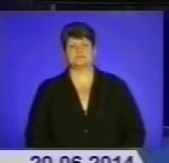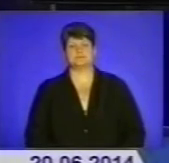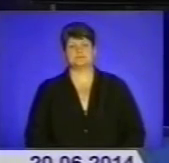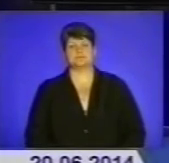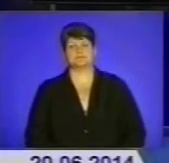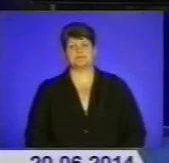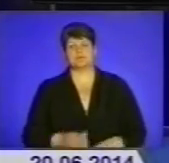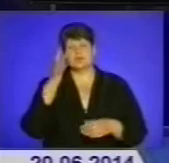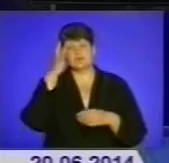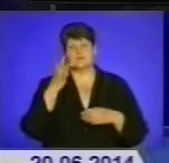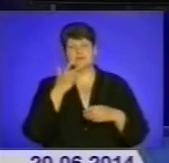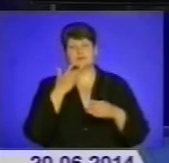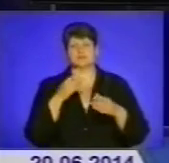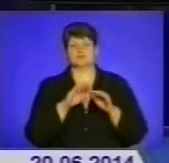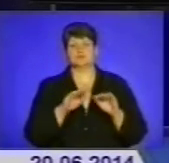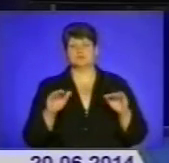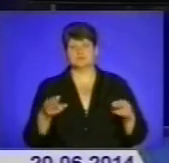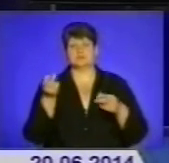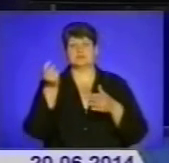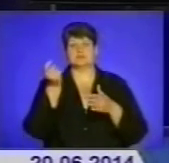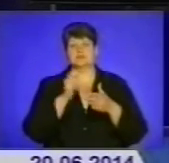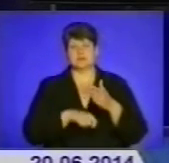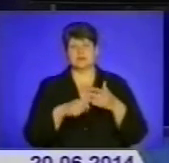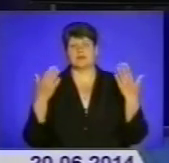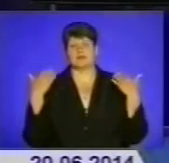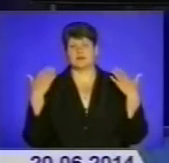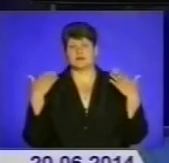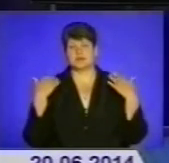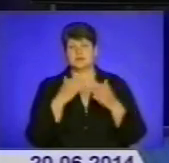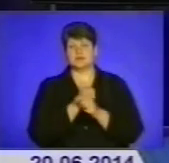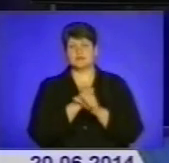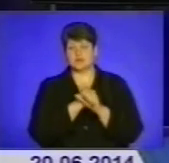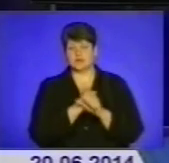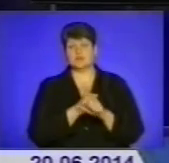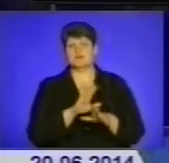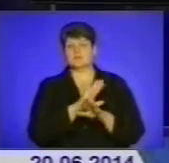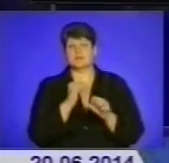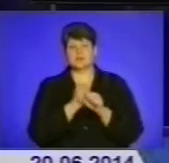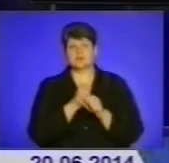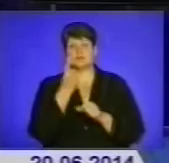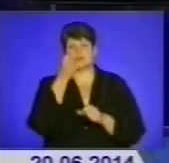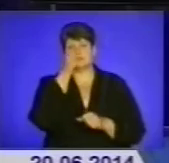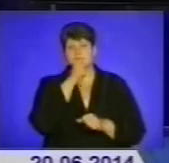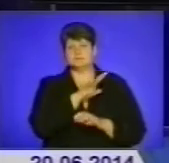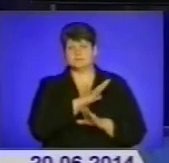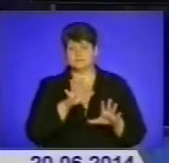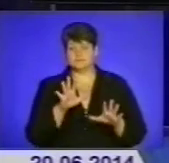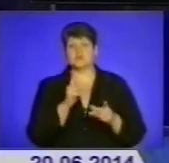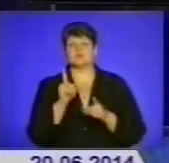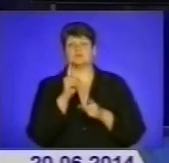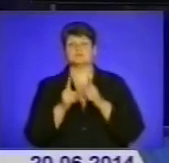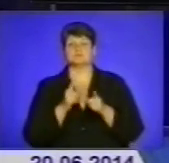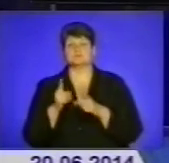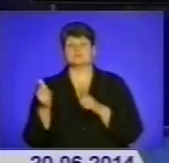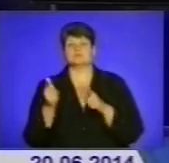Влітку дошкільні навчальні заклади закриваються на канікули. В середньому садочки не працюватимуть місяць. Які альтернативи підготували для батьків?